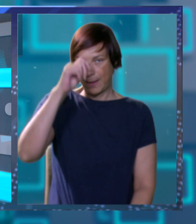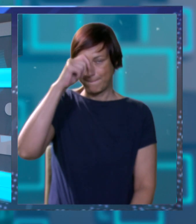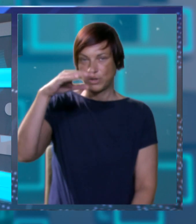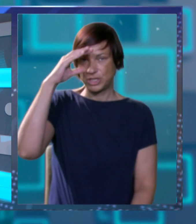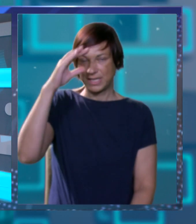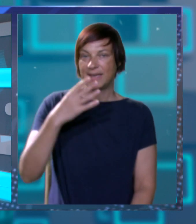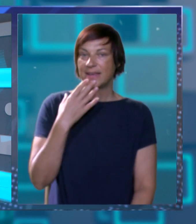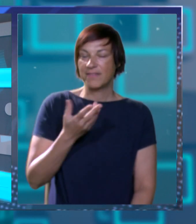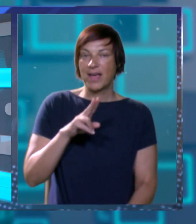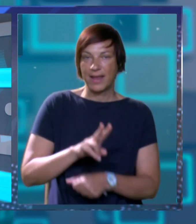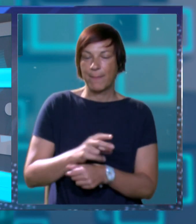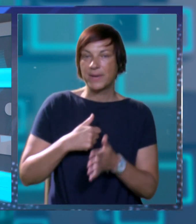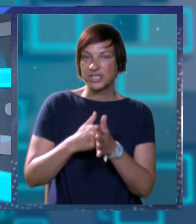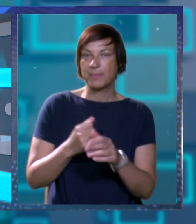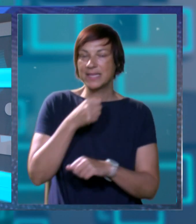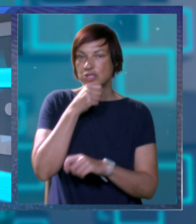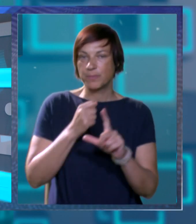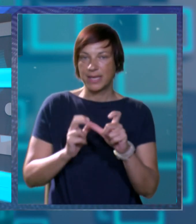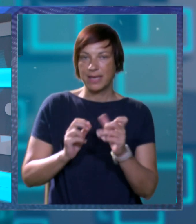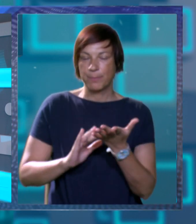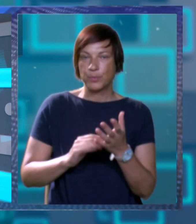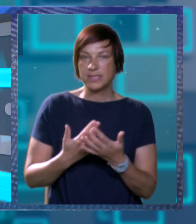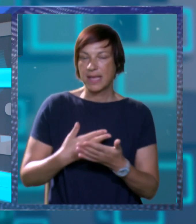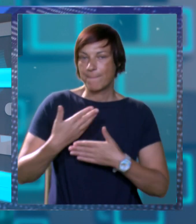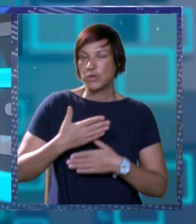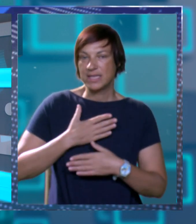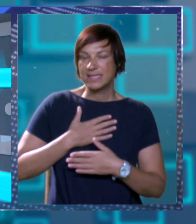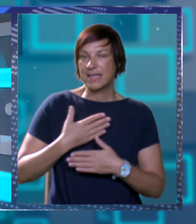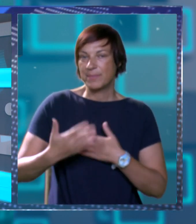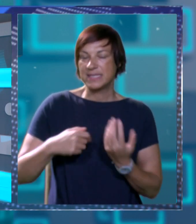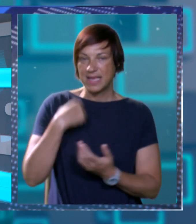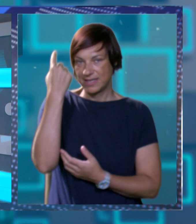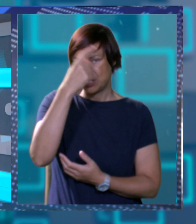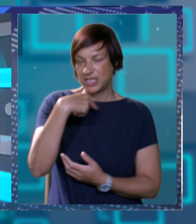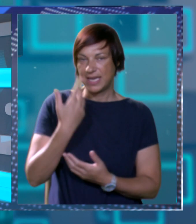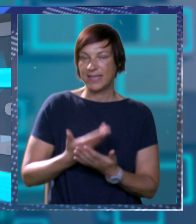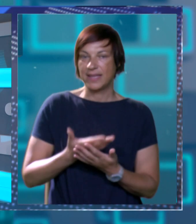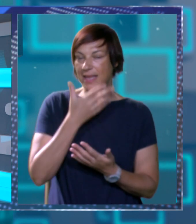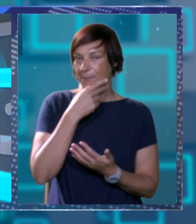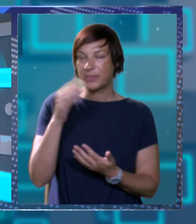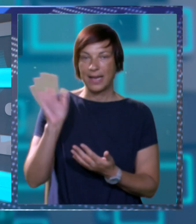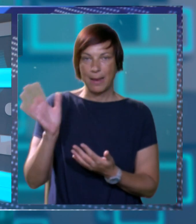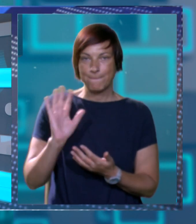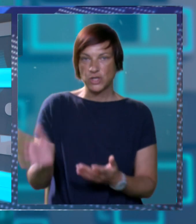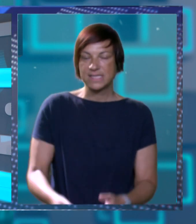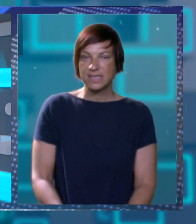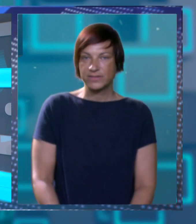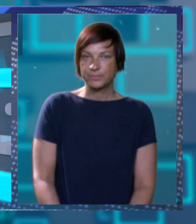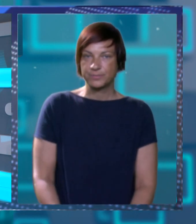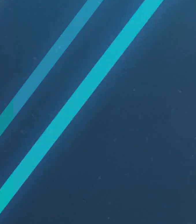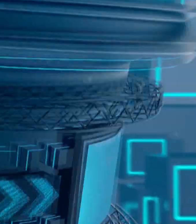poštovani gledateli hvala vam na pažnji pratili se županijski Impuls budite s nama i sljedeće nedjelje do tada lijep pozdrav